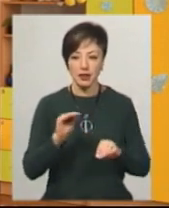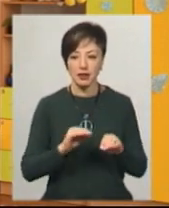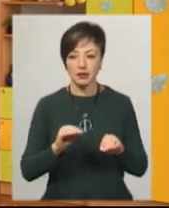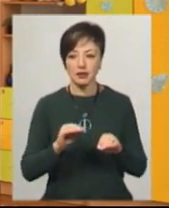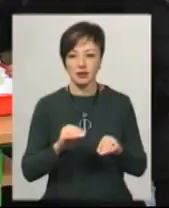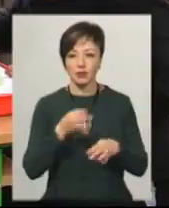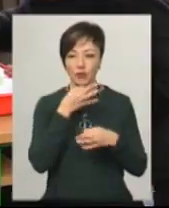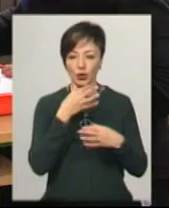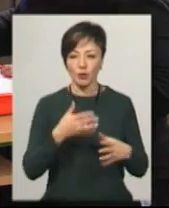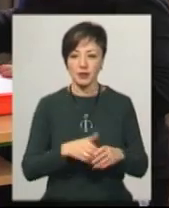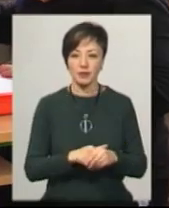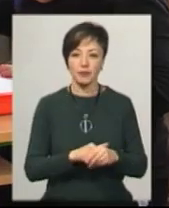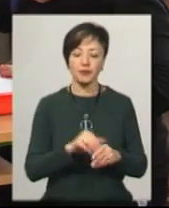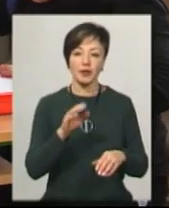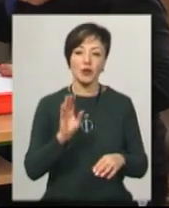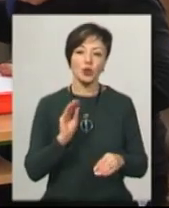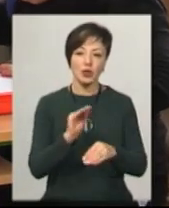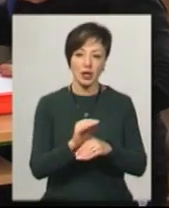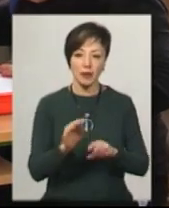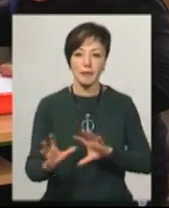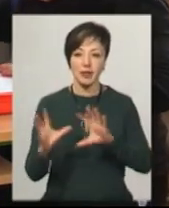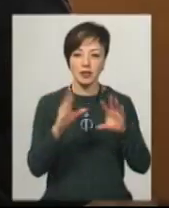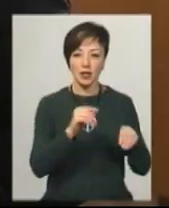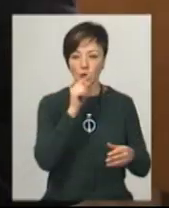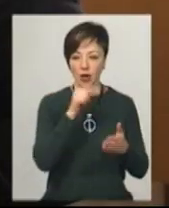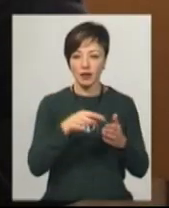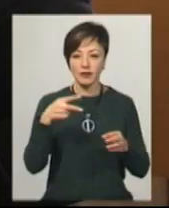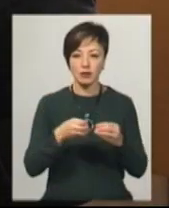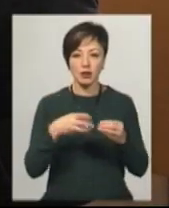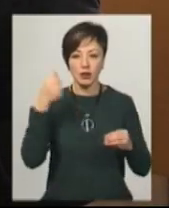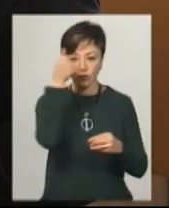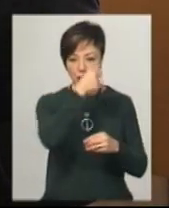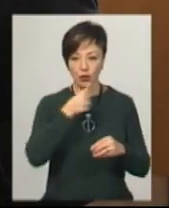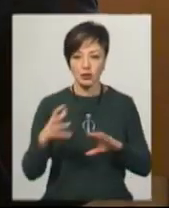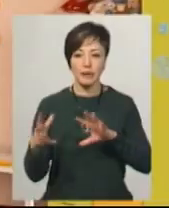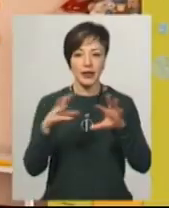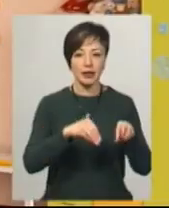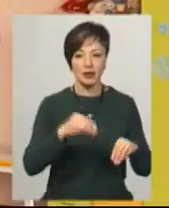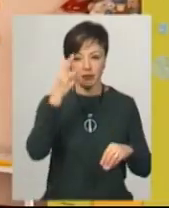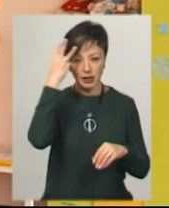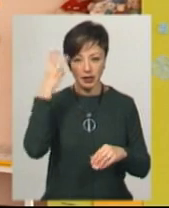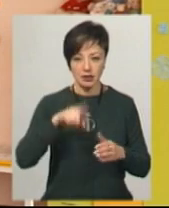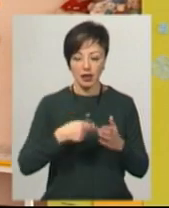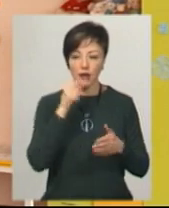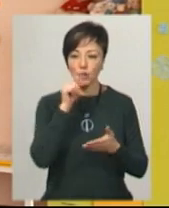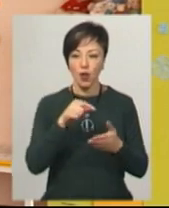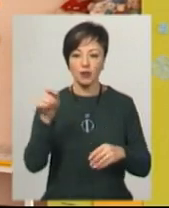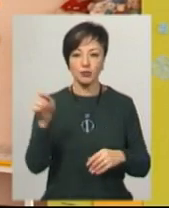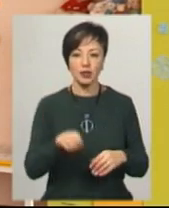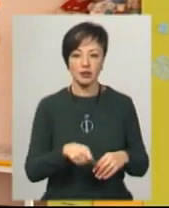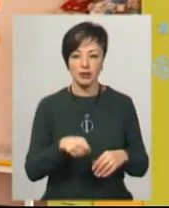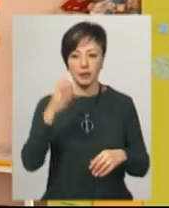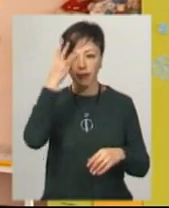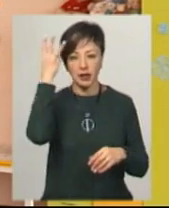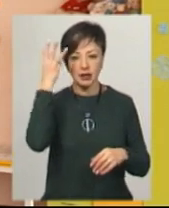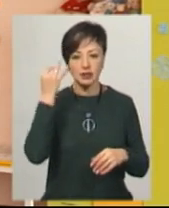їм це подобається». Жінка додає, вона переселенка з Луганська. У 2015 році переїхала в Хмельницький. «Я з Луганську приїхала